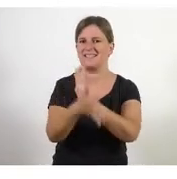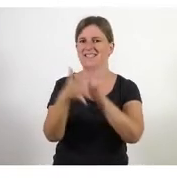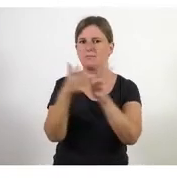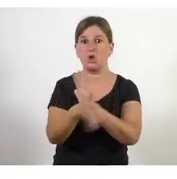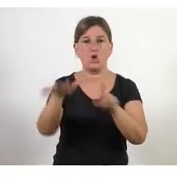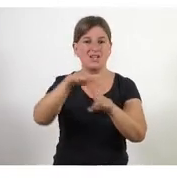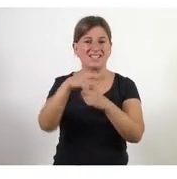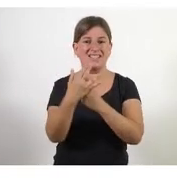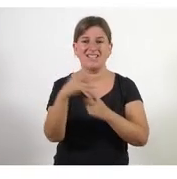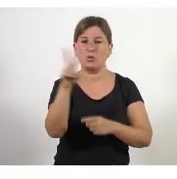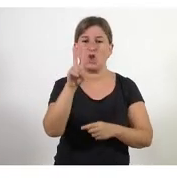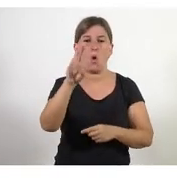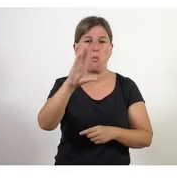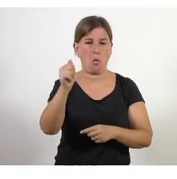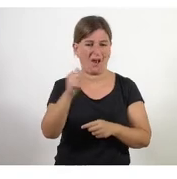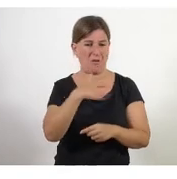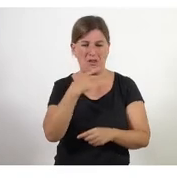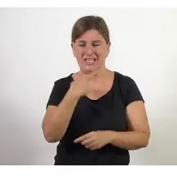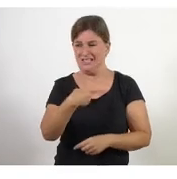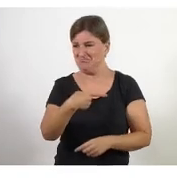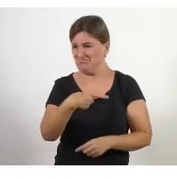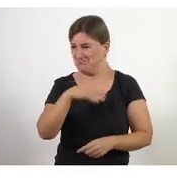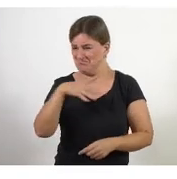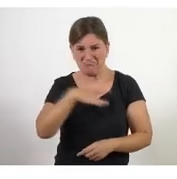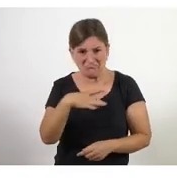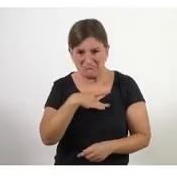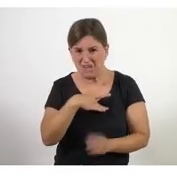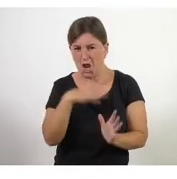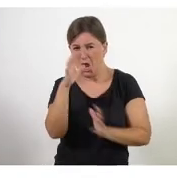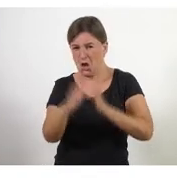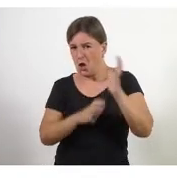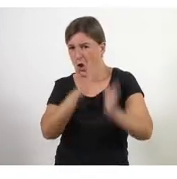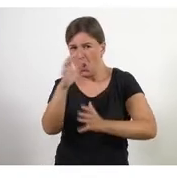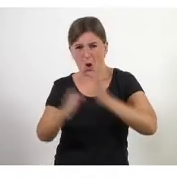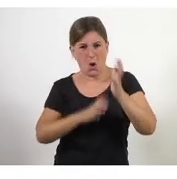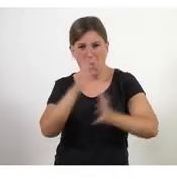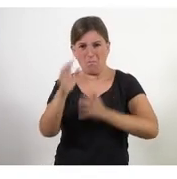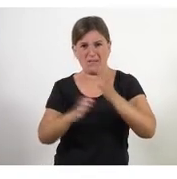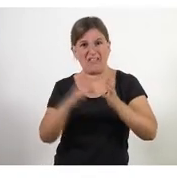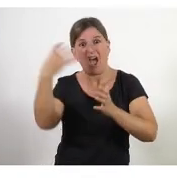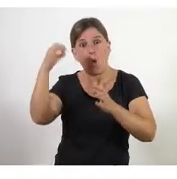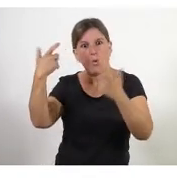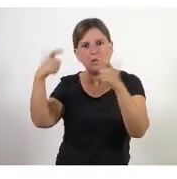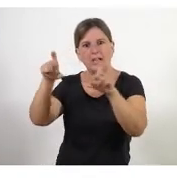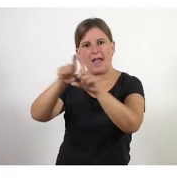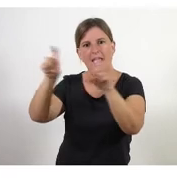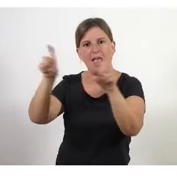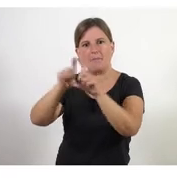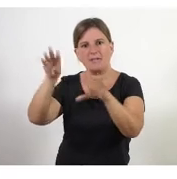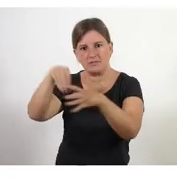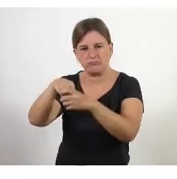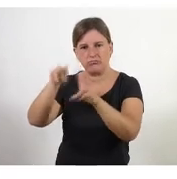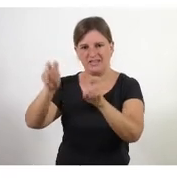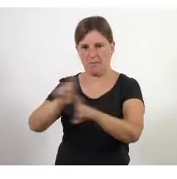buca molt incerta molt complexa que van viure només les empreses que estaven al sector